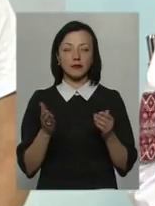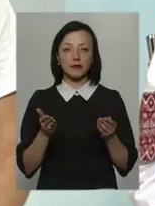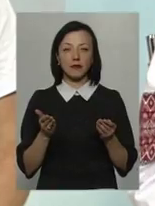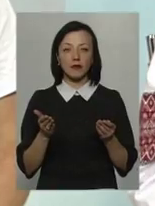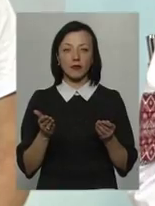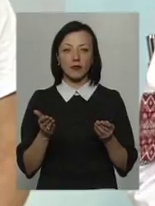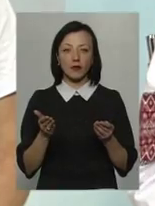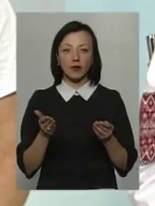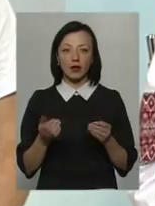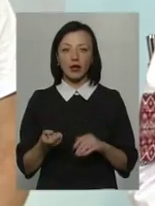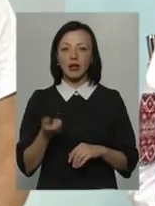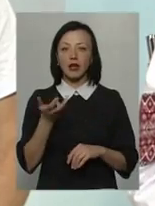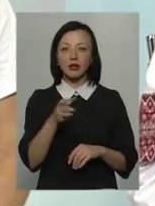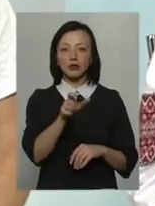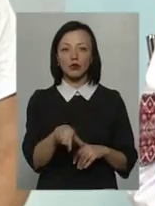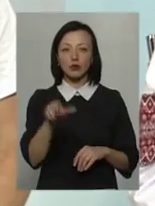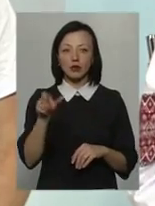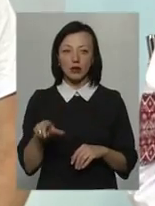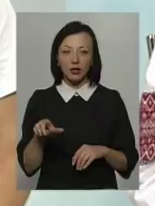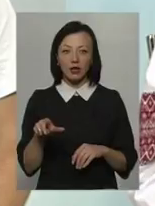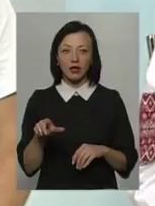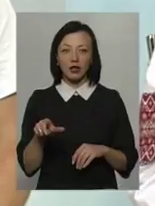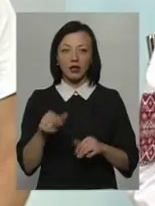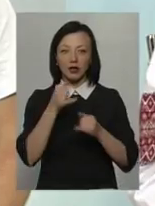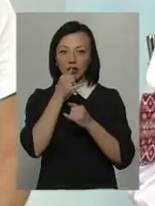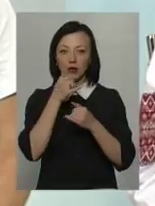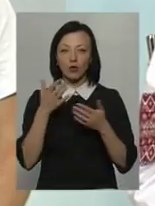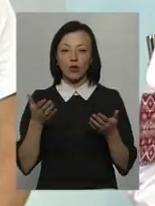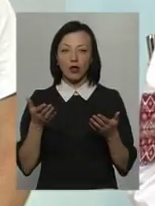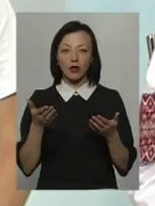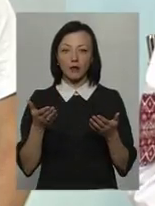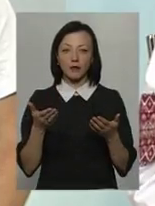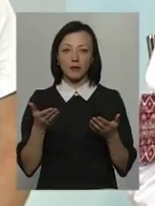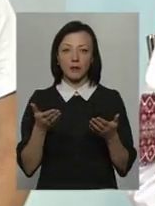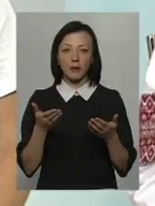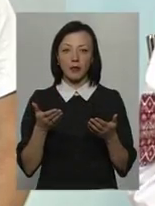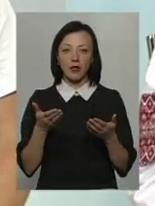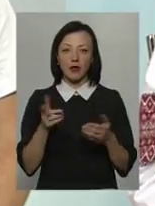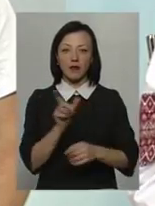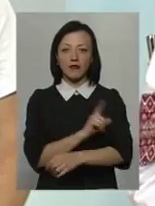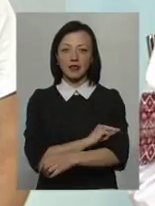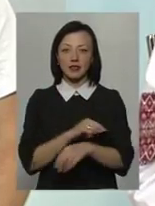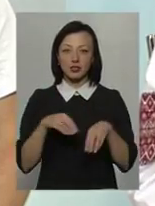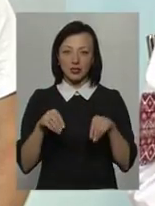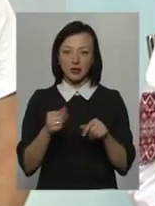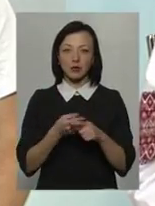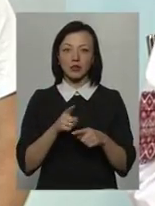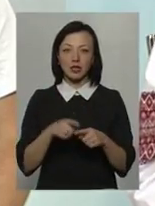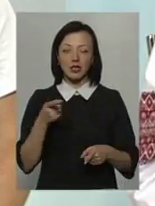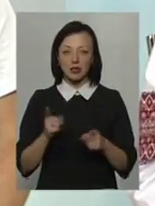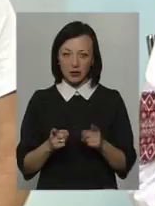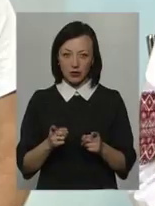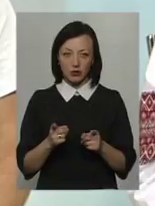вона просто не могла, і технології, які вони використовували, вони не могли виснажити землю. Це дійсно